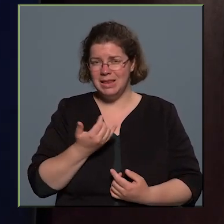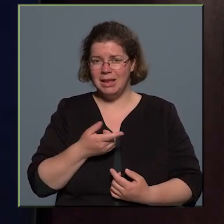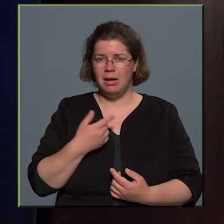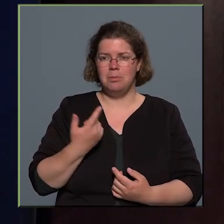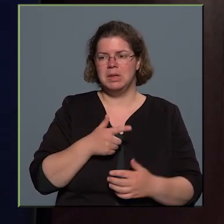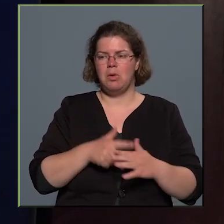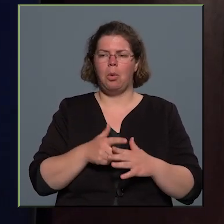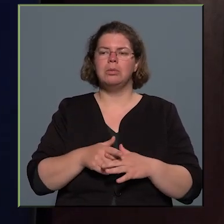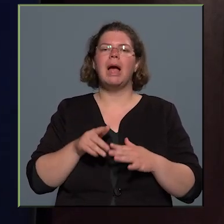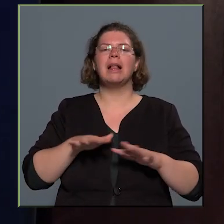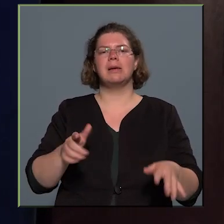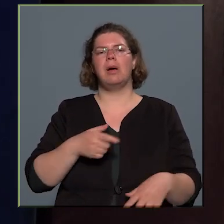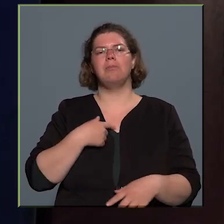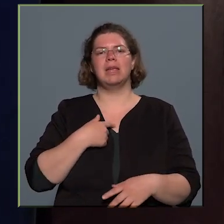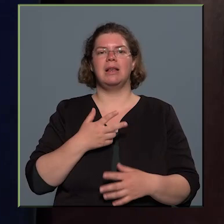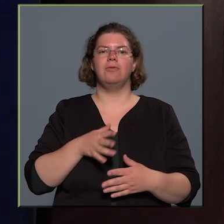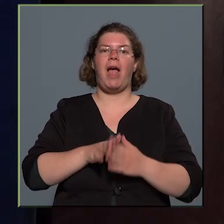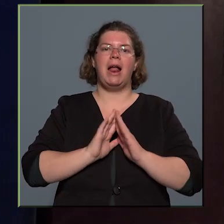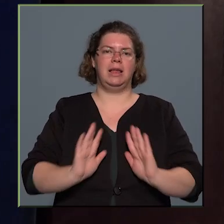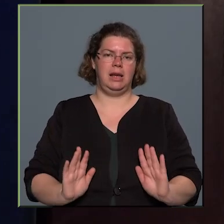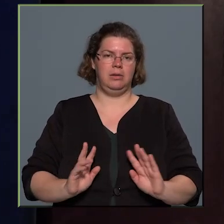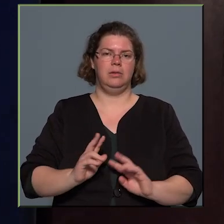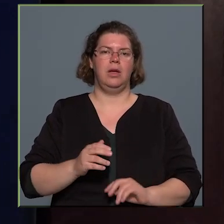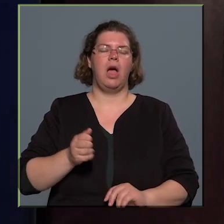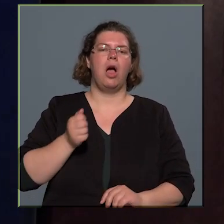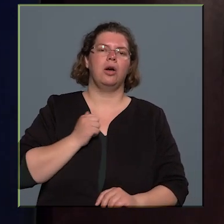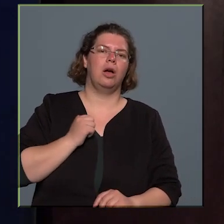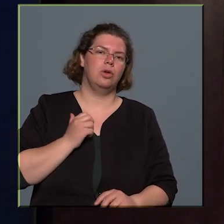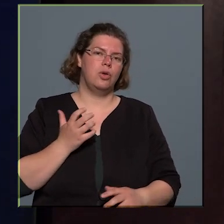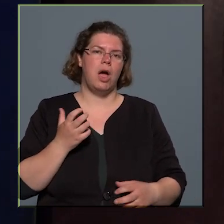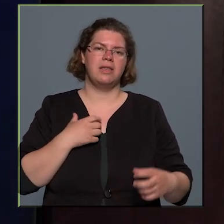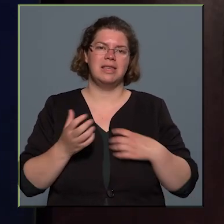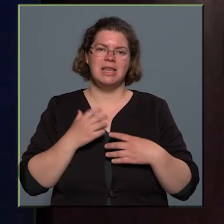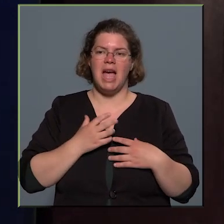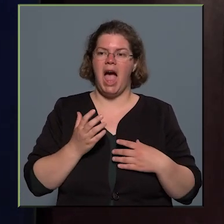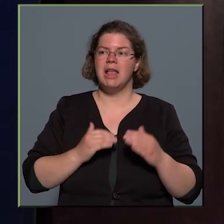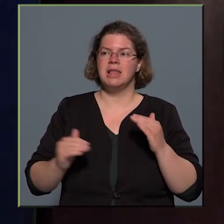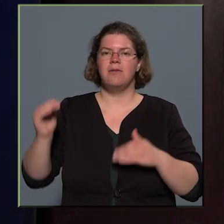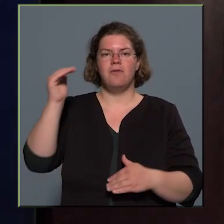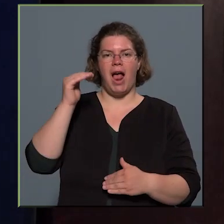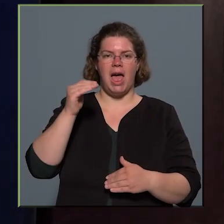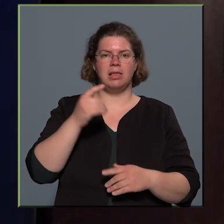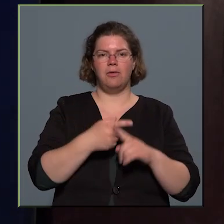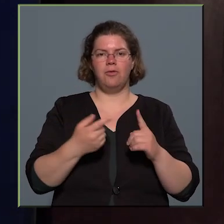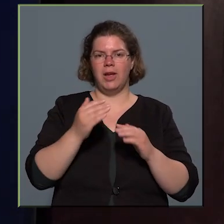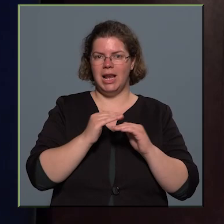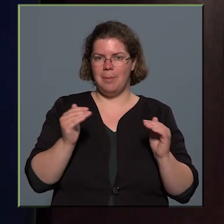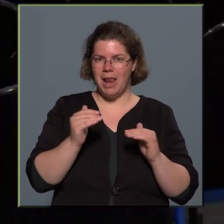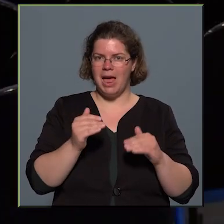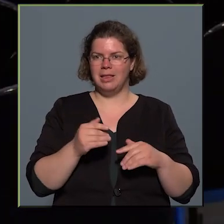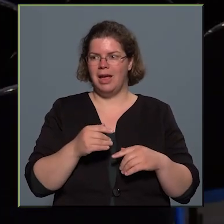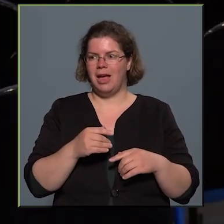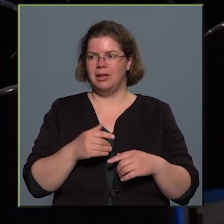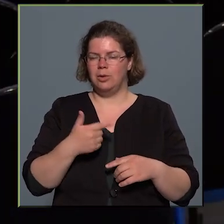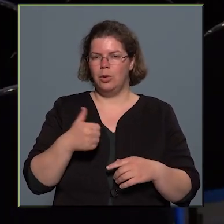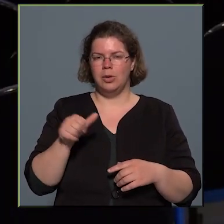felkérnek. Tehát nekünk van egy saját bábszínházunk, a Katona József Színház felett a félemeleten, ahol már 21-22 éve